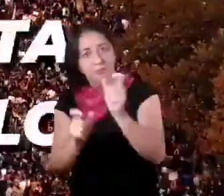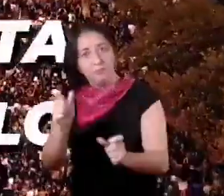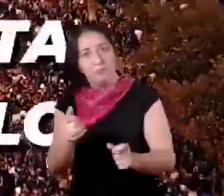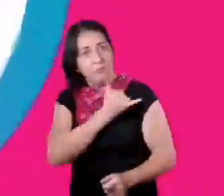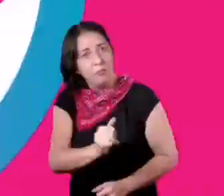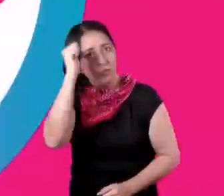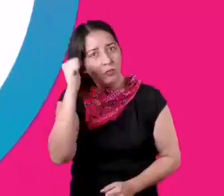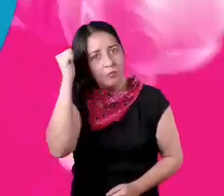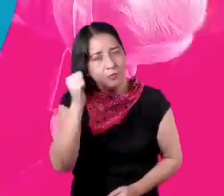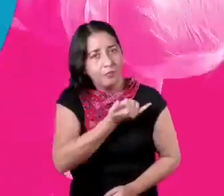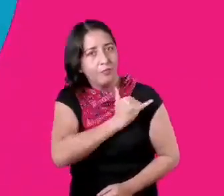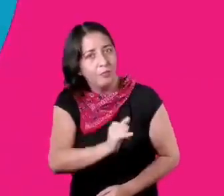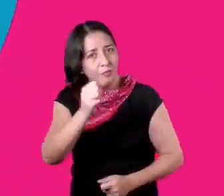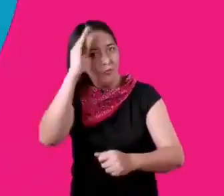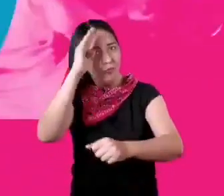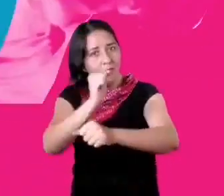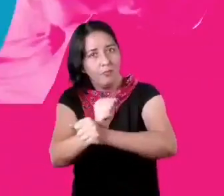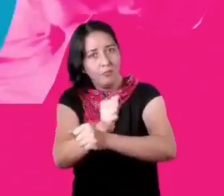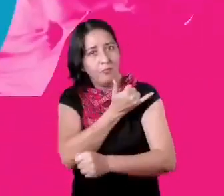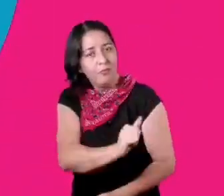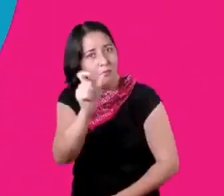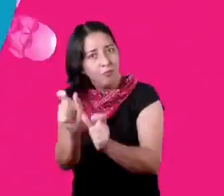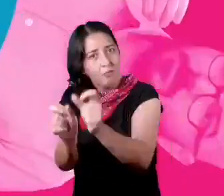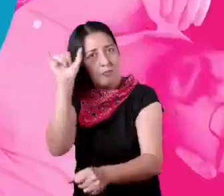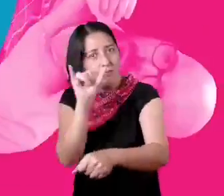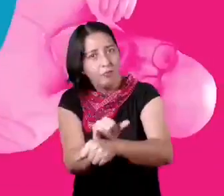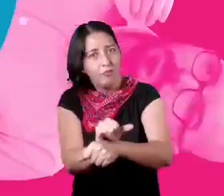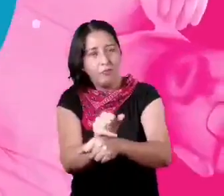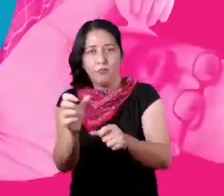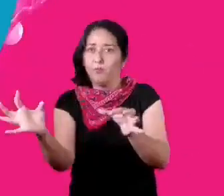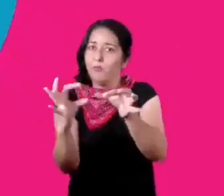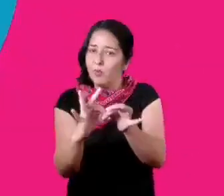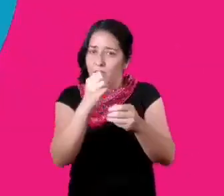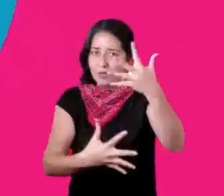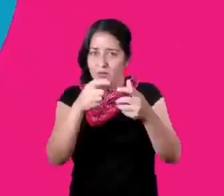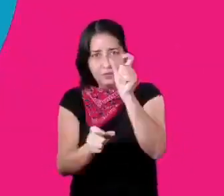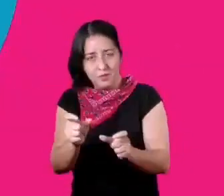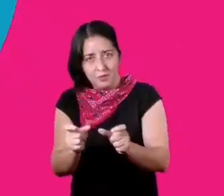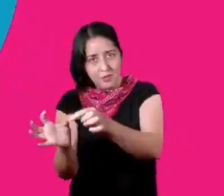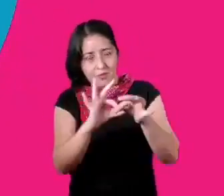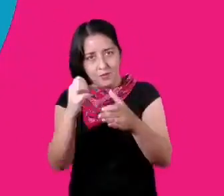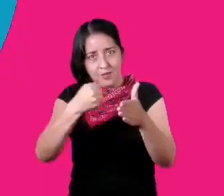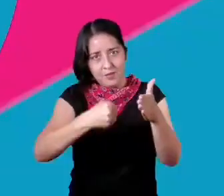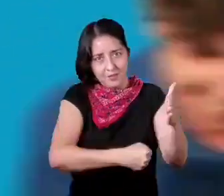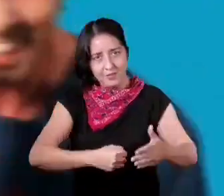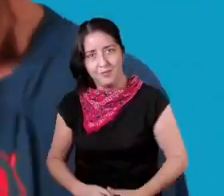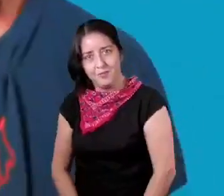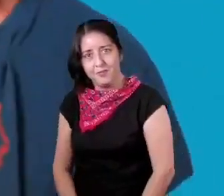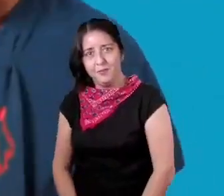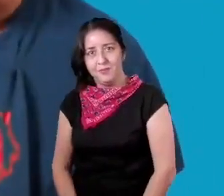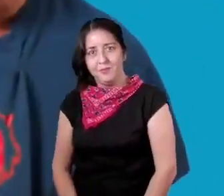Somos la lista del pueblo, no nos gusta Piñera, no nos gusta la policía y no nos gustan los amarillos. Únete a la lista del pueblo, únete a la resistencia.